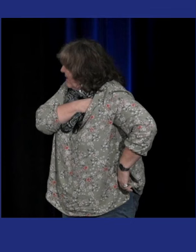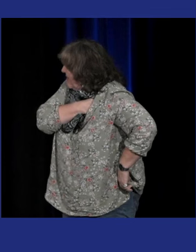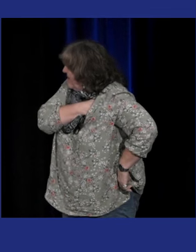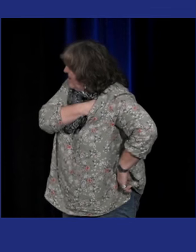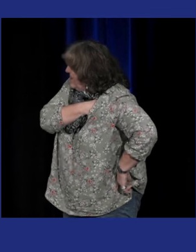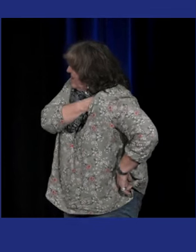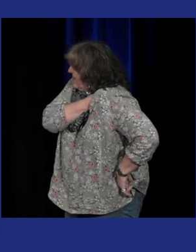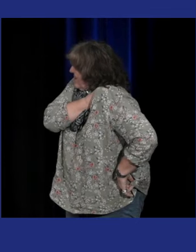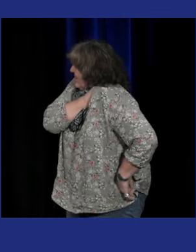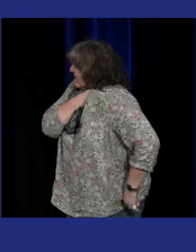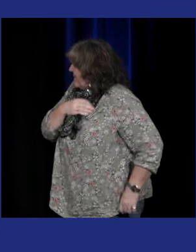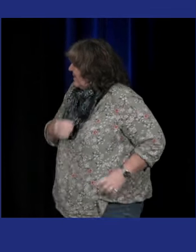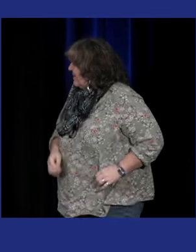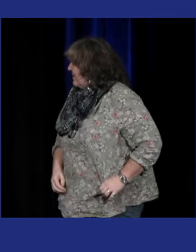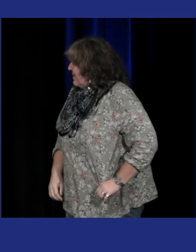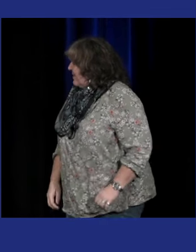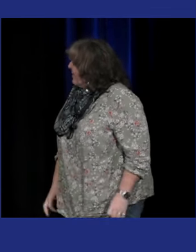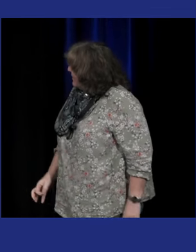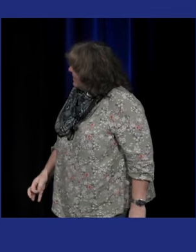c'est du soin c'est